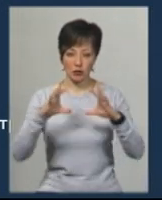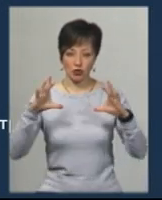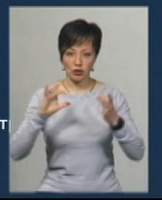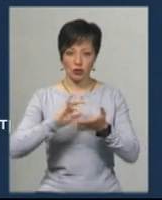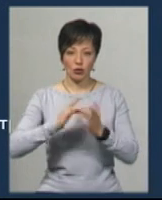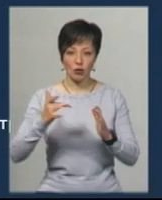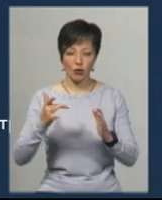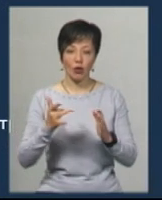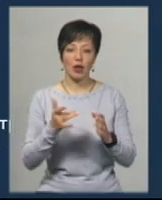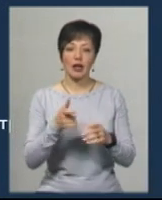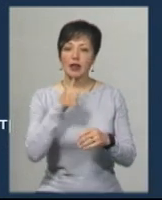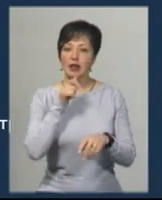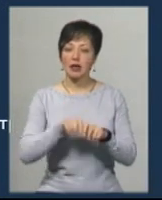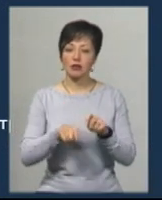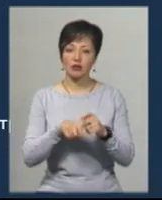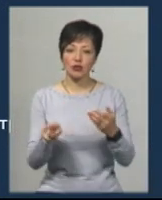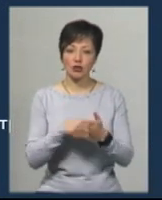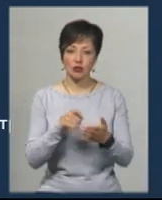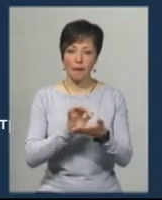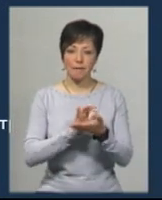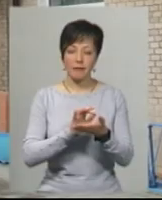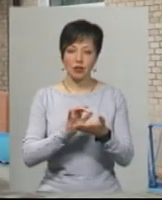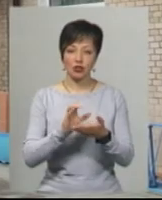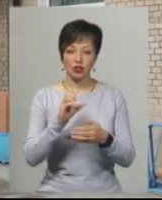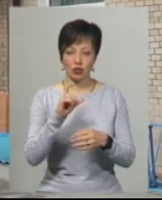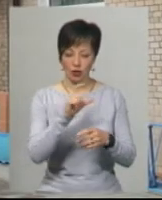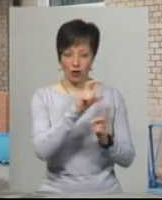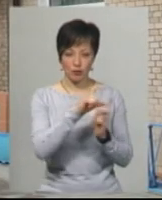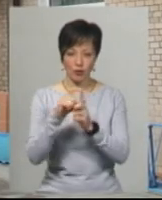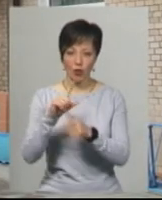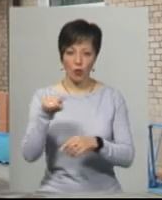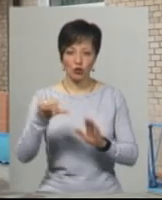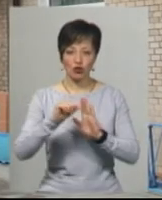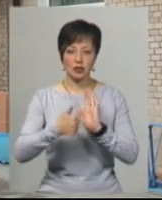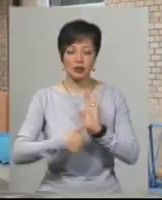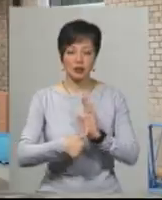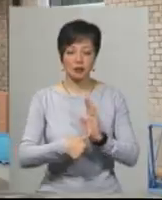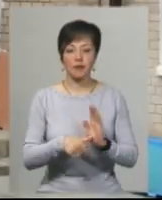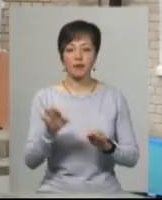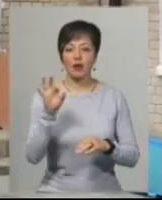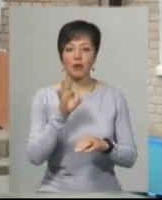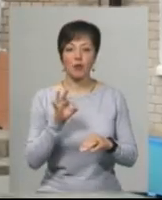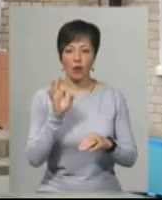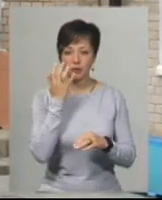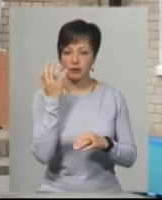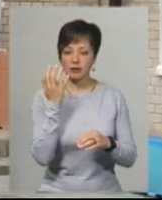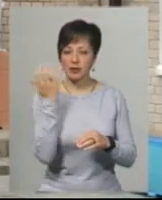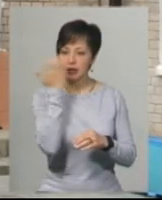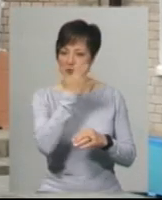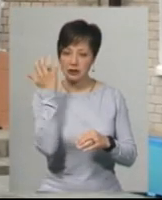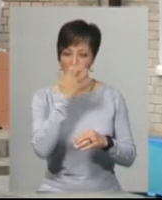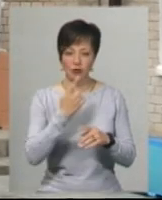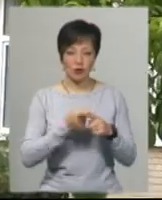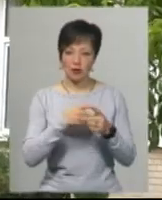Ви отримують тестовий зоршит шрифтом з 16-тим. Стосовно незрячих випускників, яких в цій школі немає, то вони вдруге